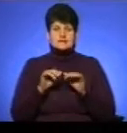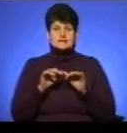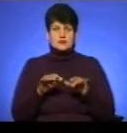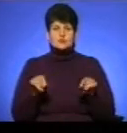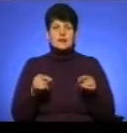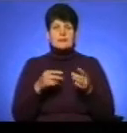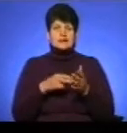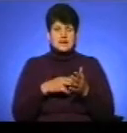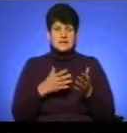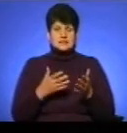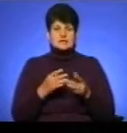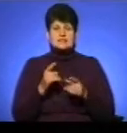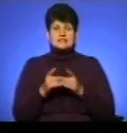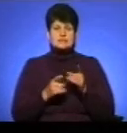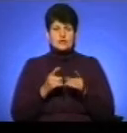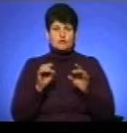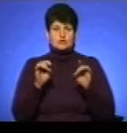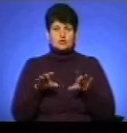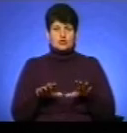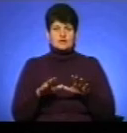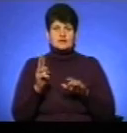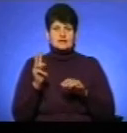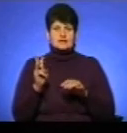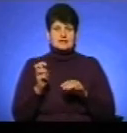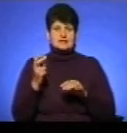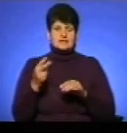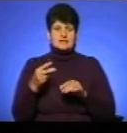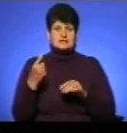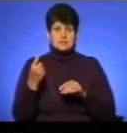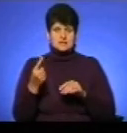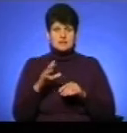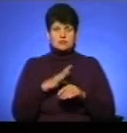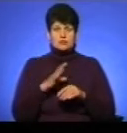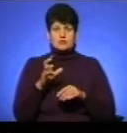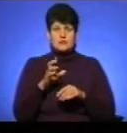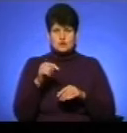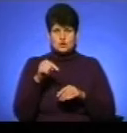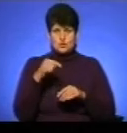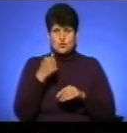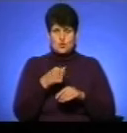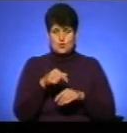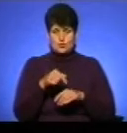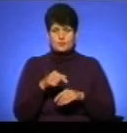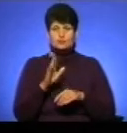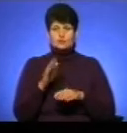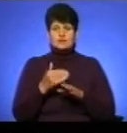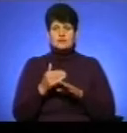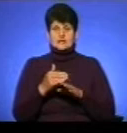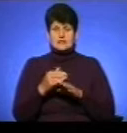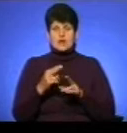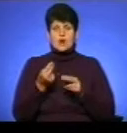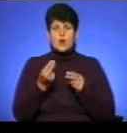реабілітації. Згідно змін до постанови 321, які вийшли в березні цього року, буде виділятися